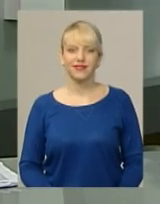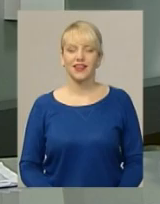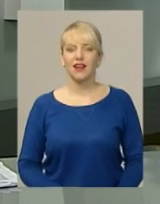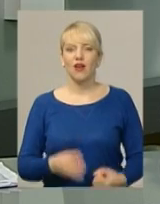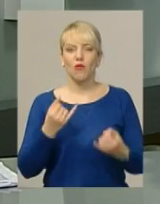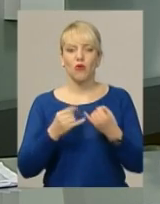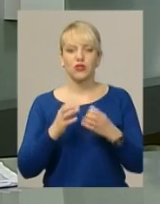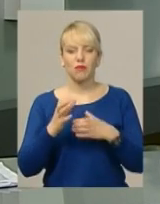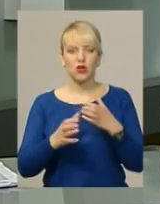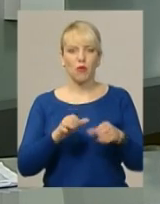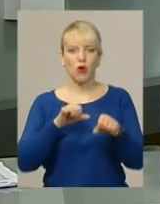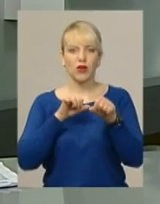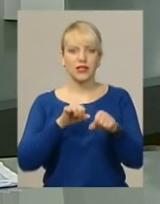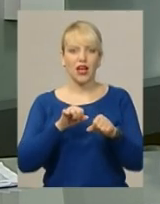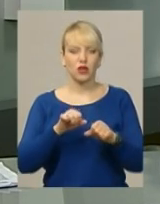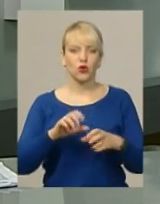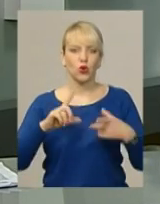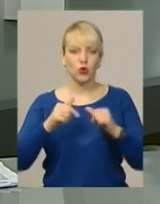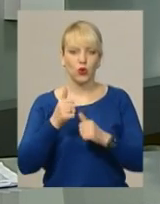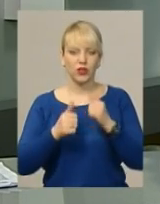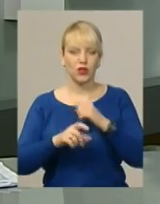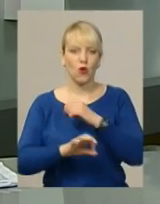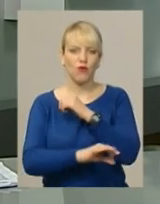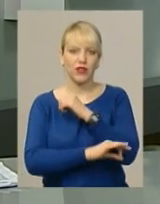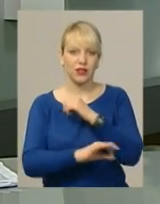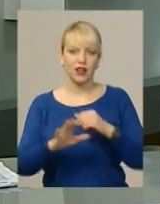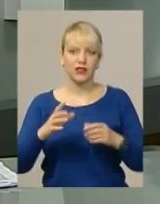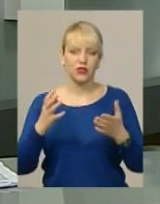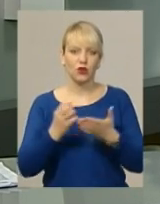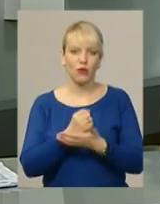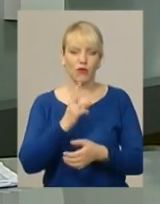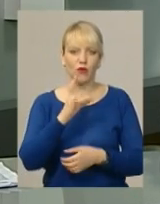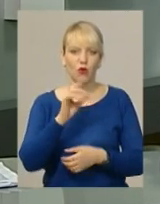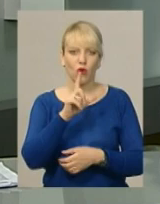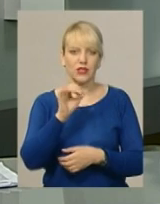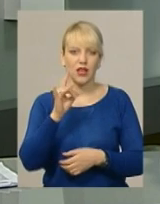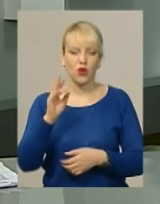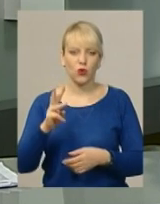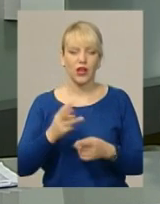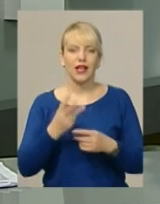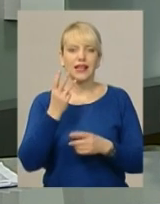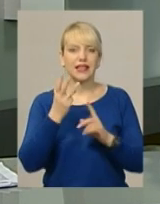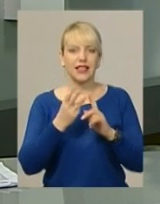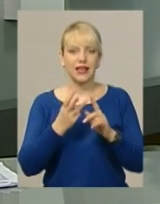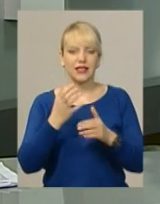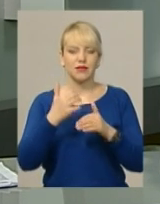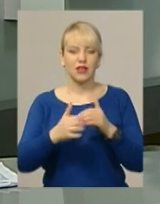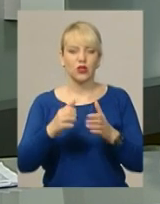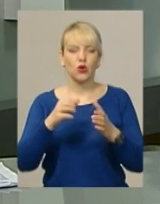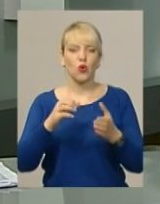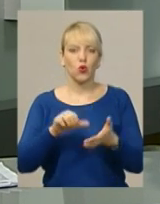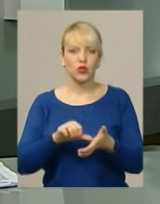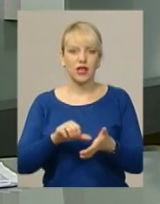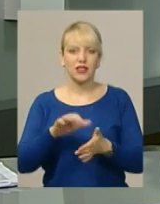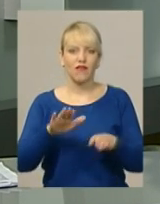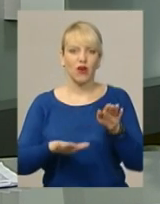Бронзу міжнародного боксерського турніру Фінляндії здобув хмельничанин Олексій Козелок. Третім спортсмен став серед учасників вагової категорії 56